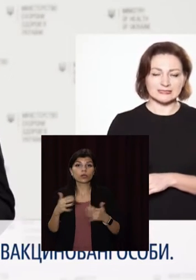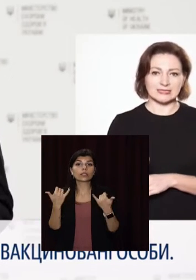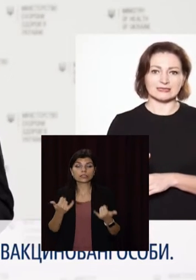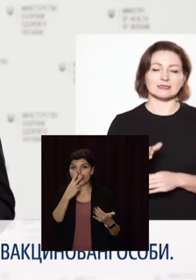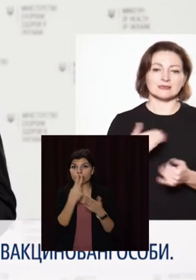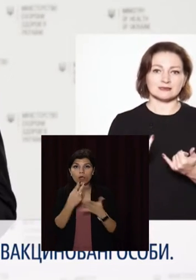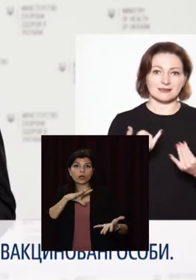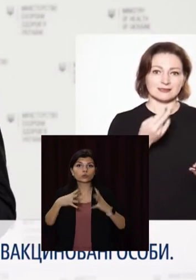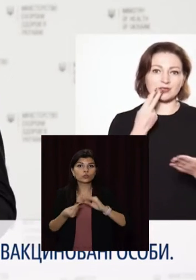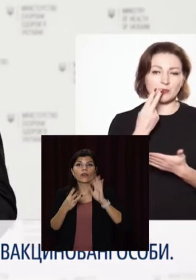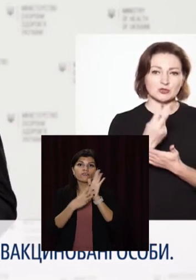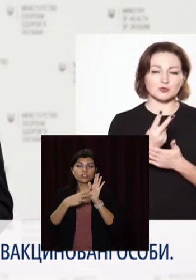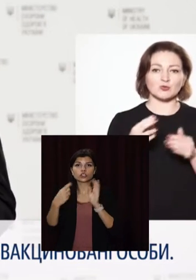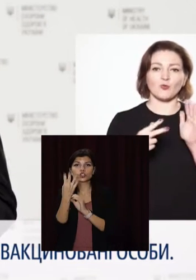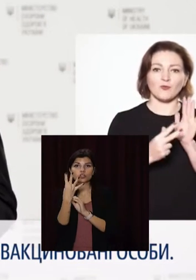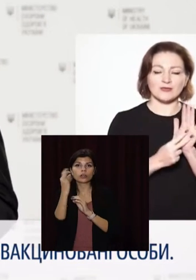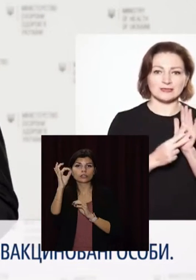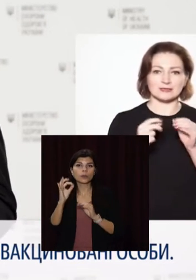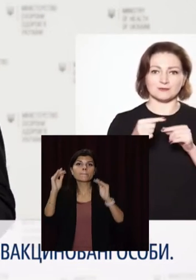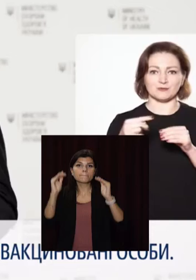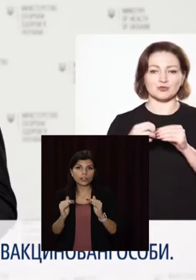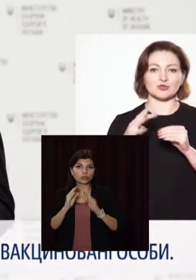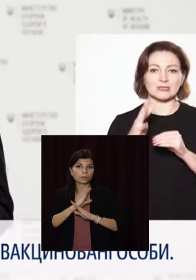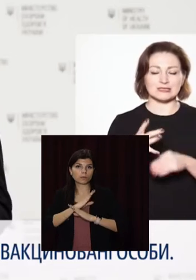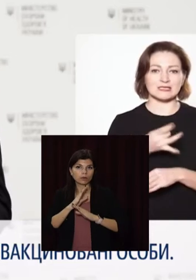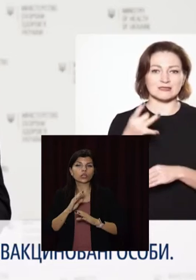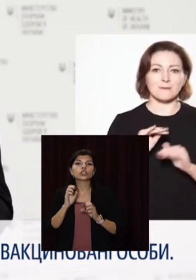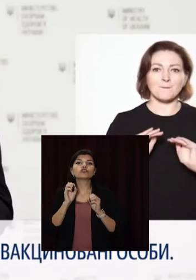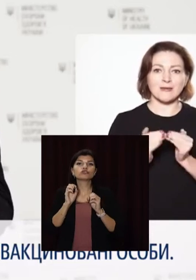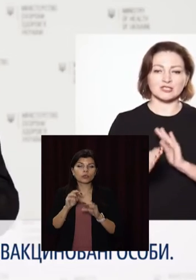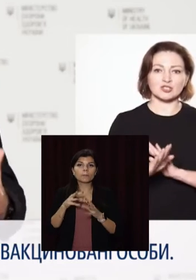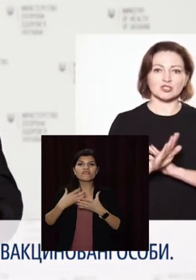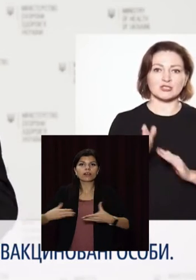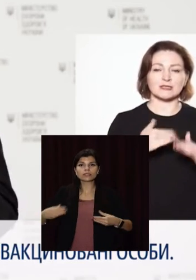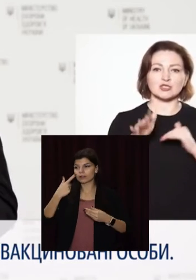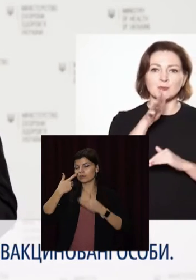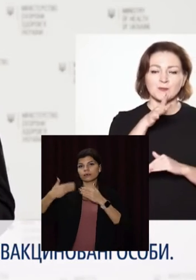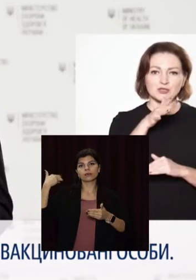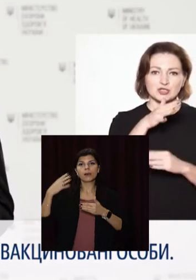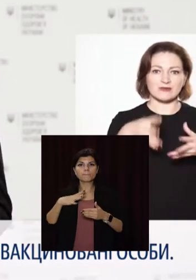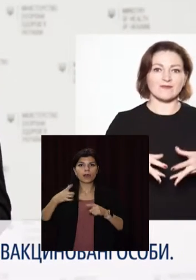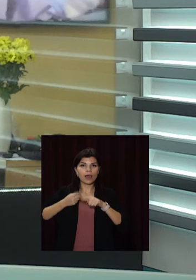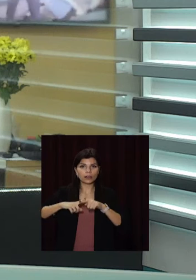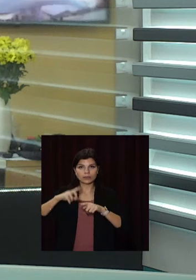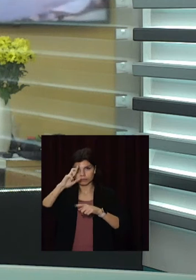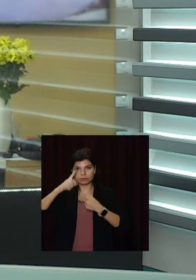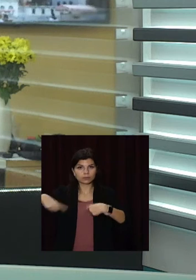демонструють у 8-14 разів меншу летальність, ніж під час весняної хвилі, яка була в цих країнах.